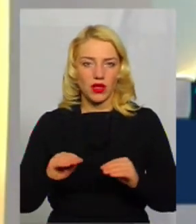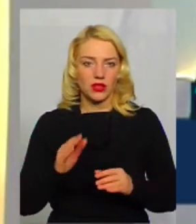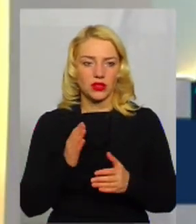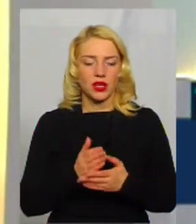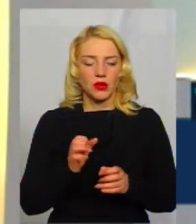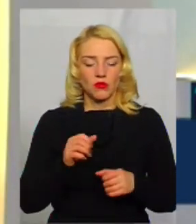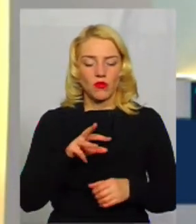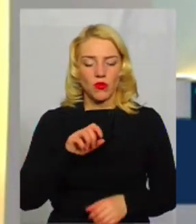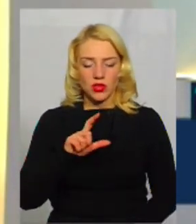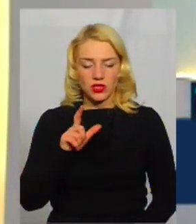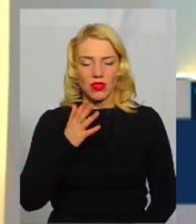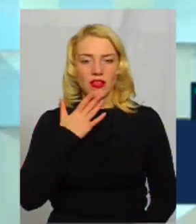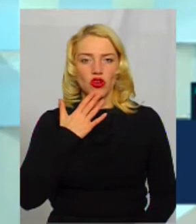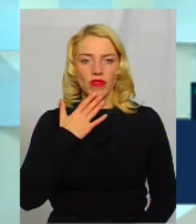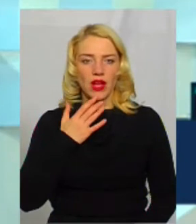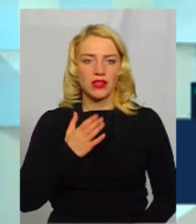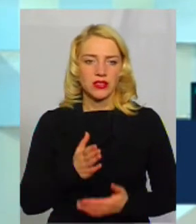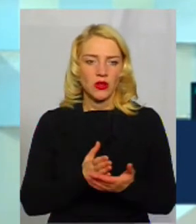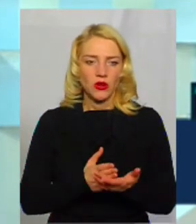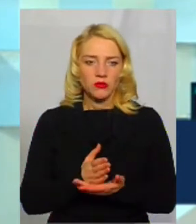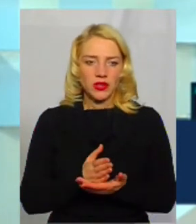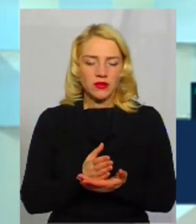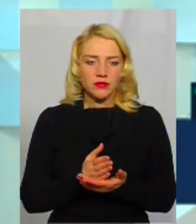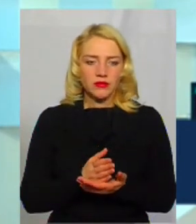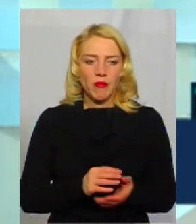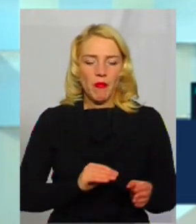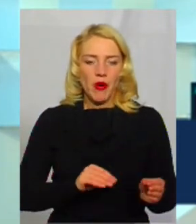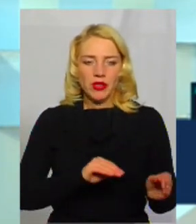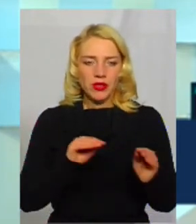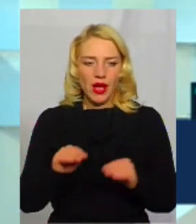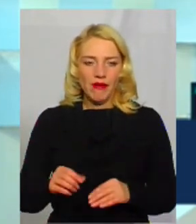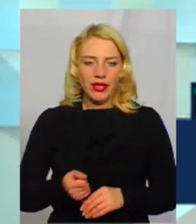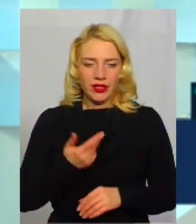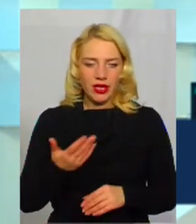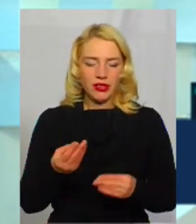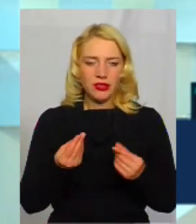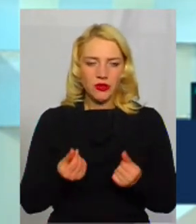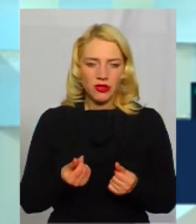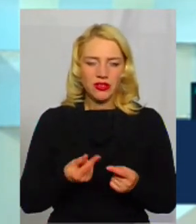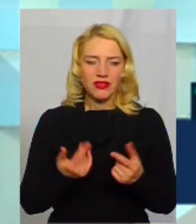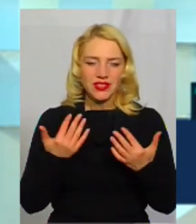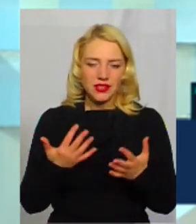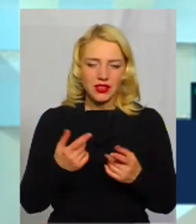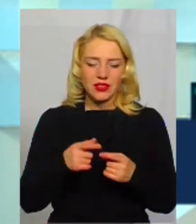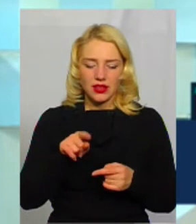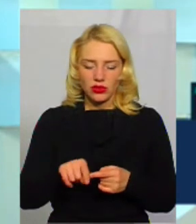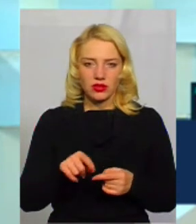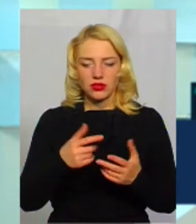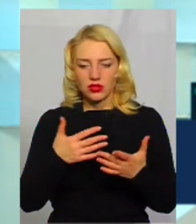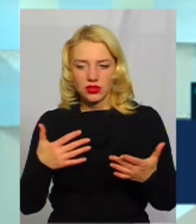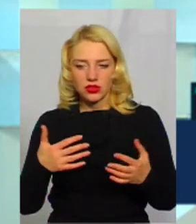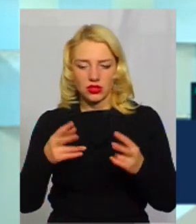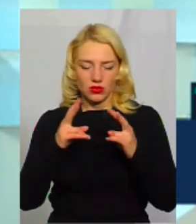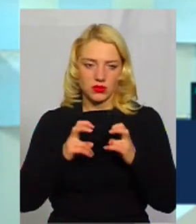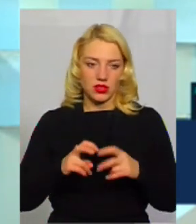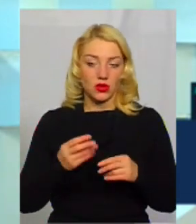чи Національна служба поставить кількість коштів, скільки за то чи інше обстеження буде.